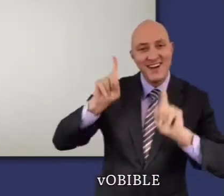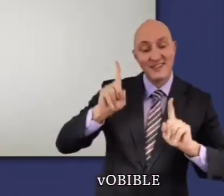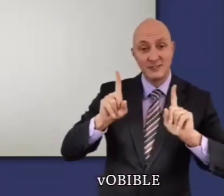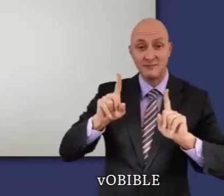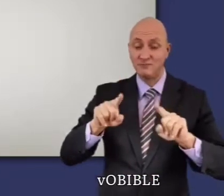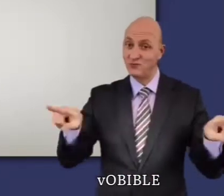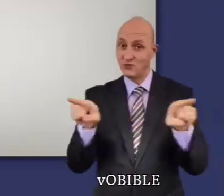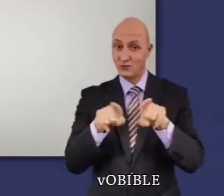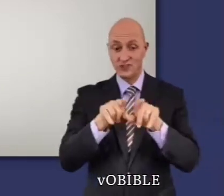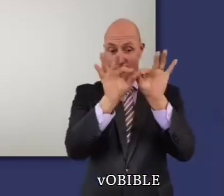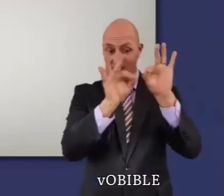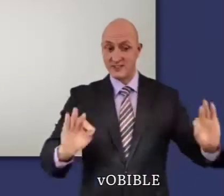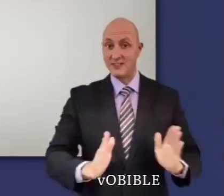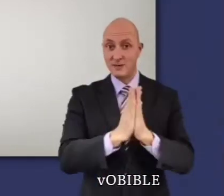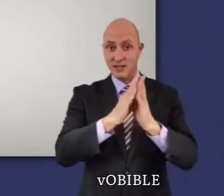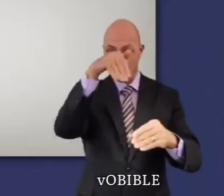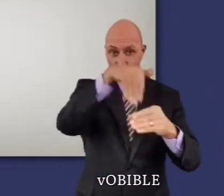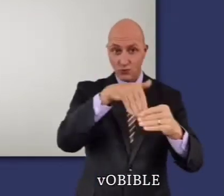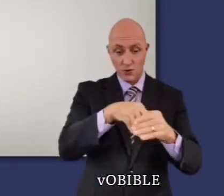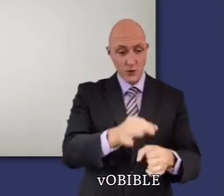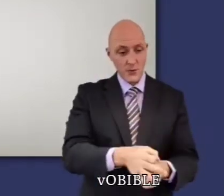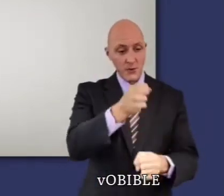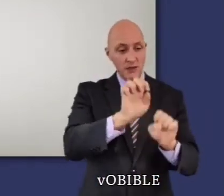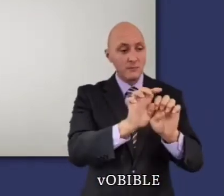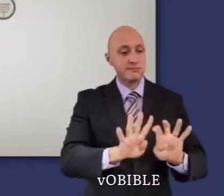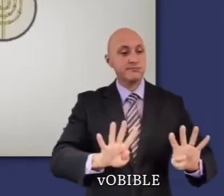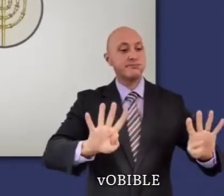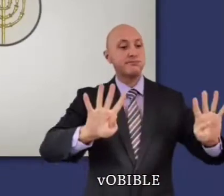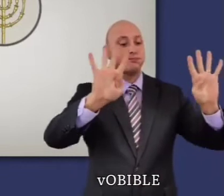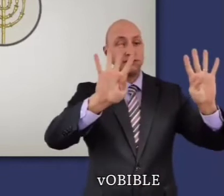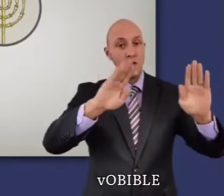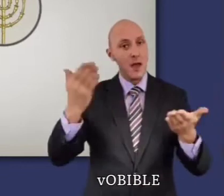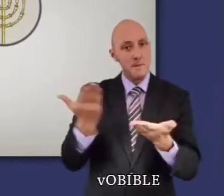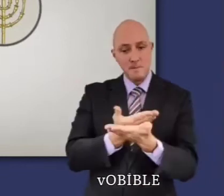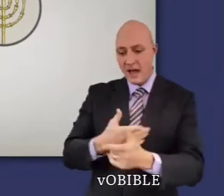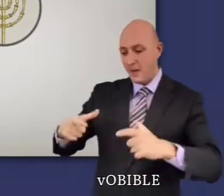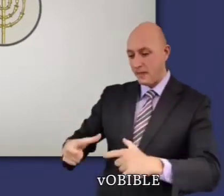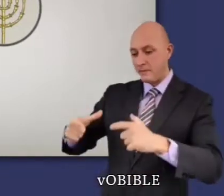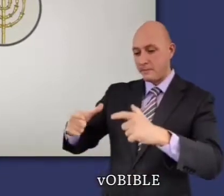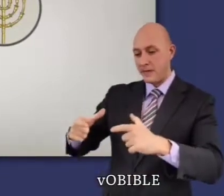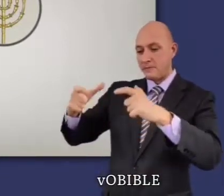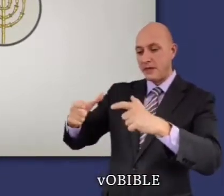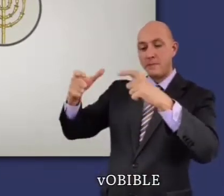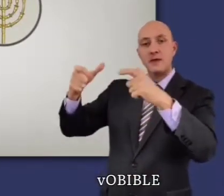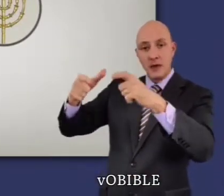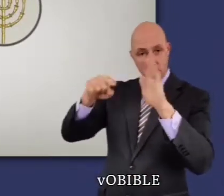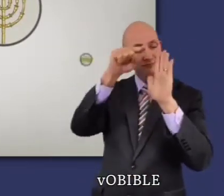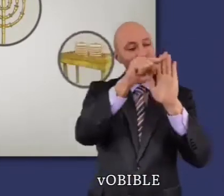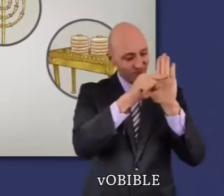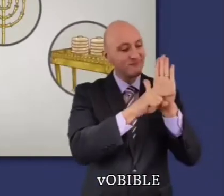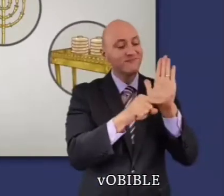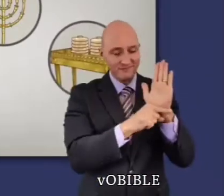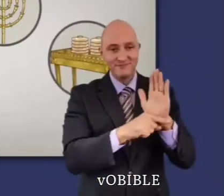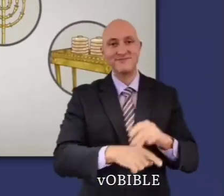célébration des fêtes et des jours saints. Jéhovah fournit aussi des directives concernant les lampes dans le tabernacle et